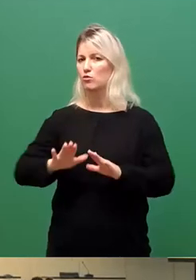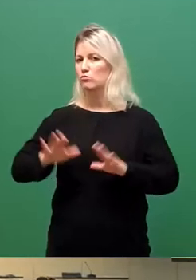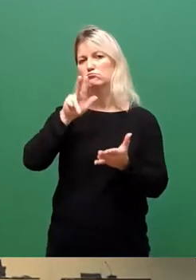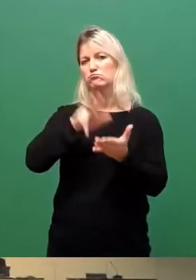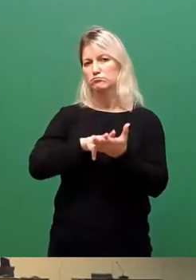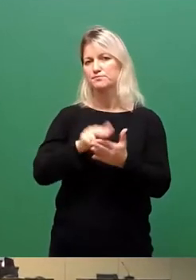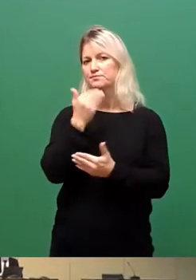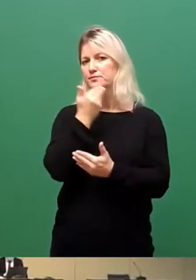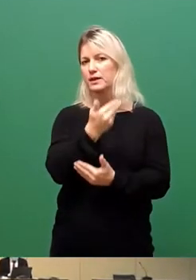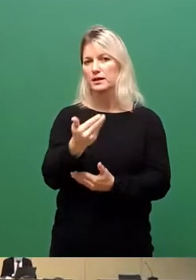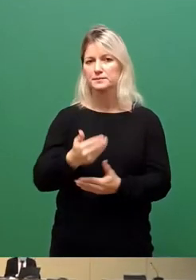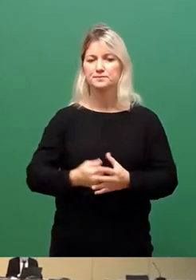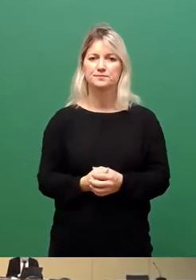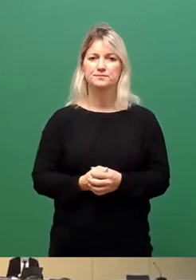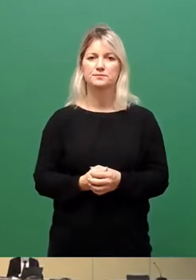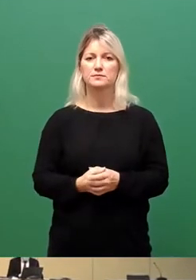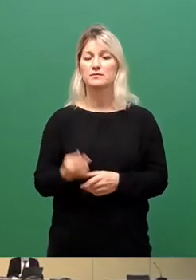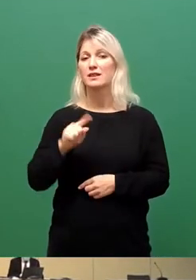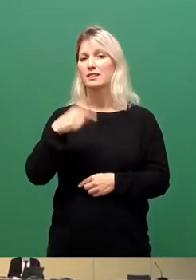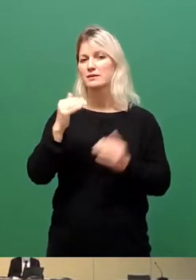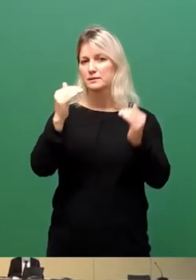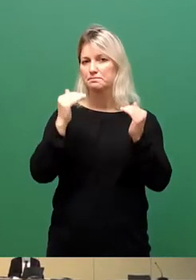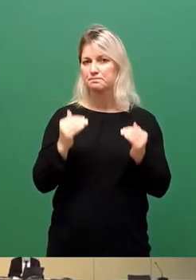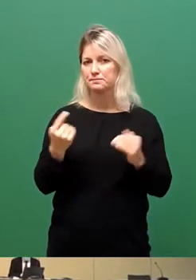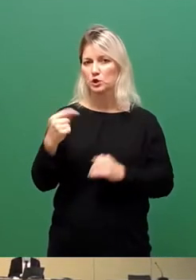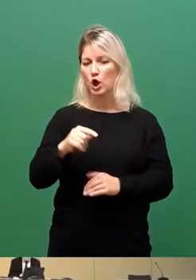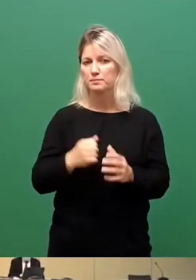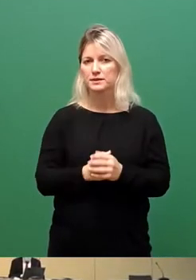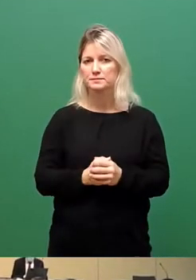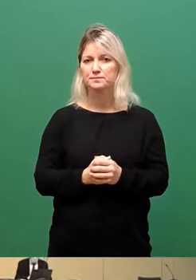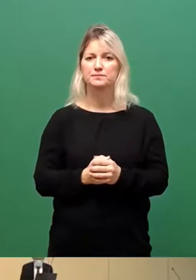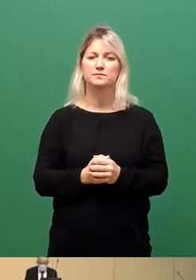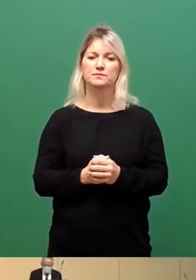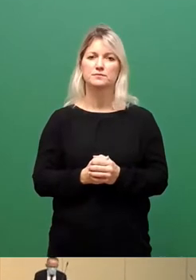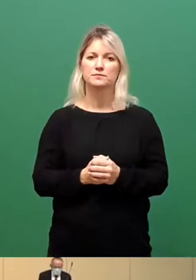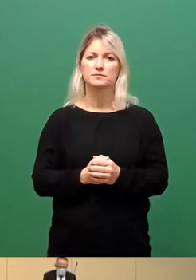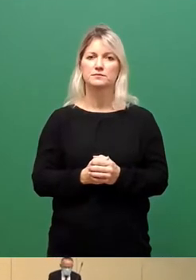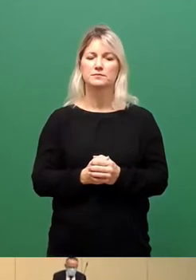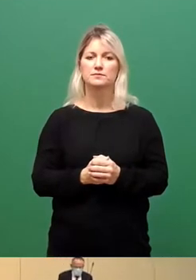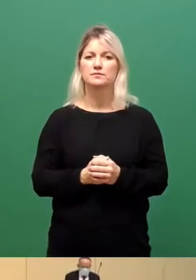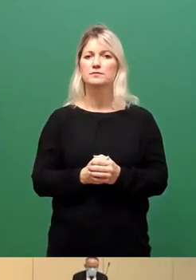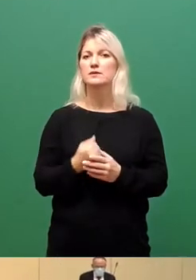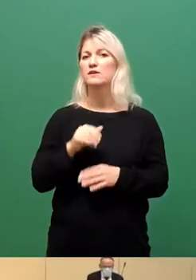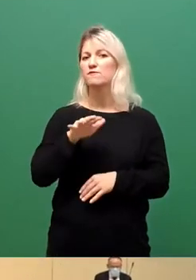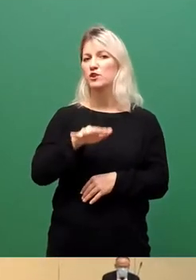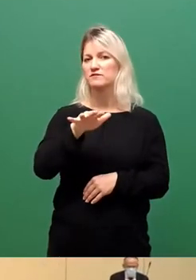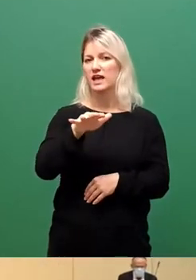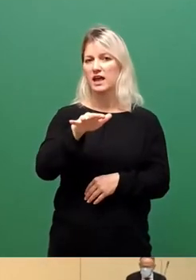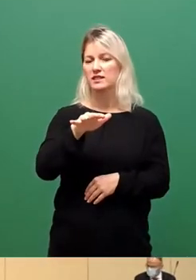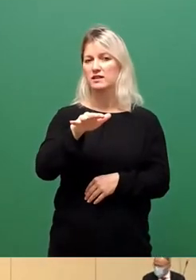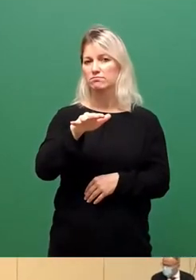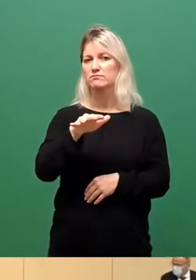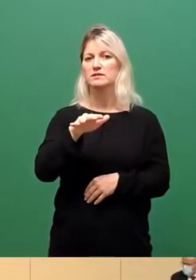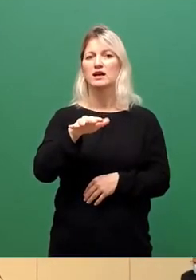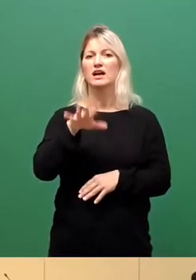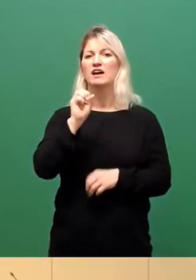Wir kommen zum nächsten Tagesordnungspunkt, das ist der Tagesordnungspunkt 15, die Festlegung der Termine